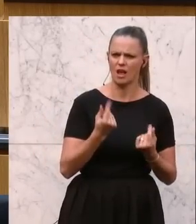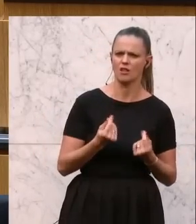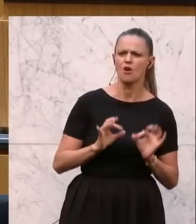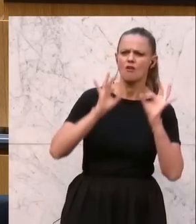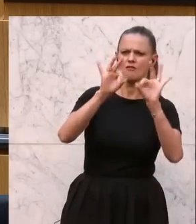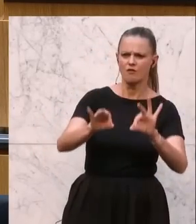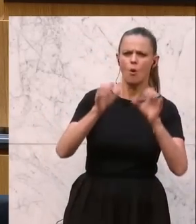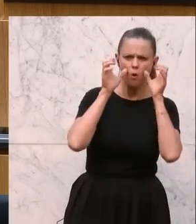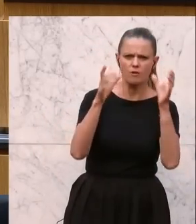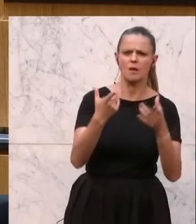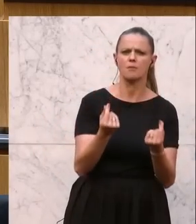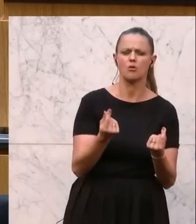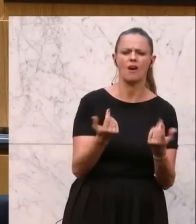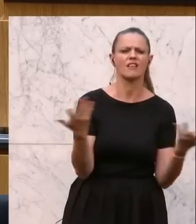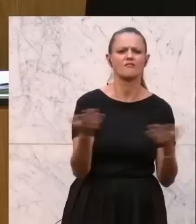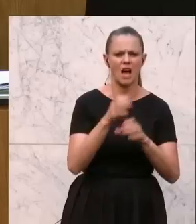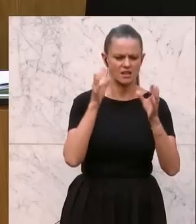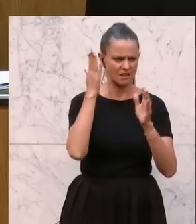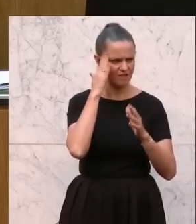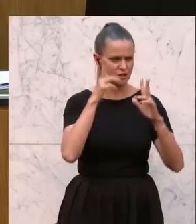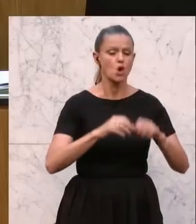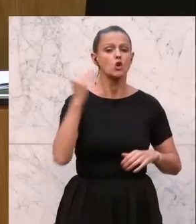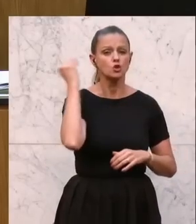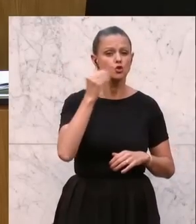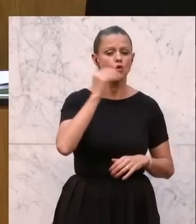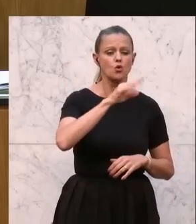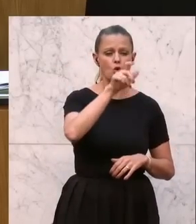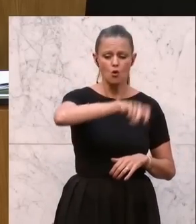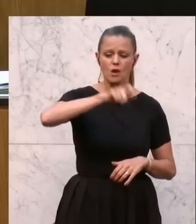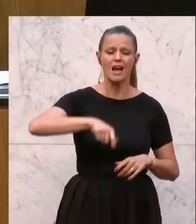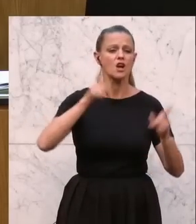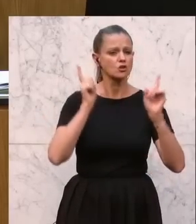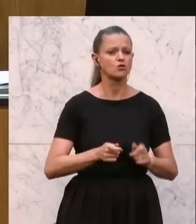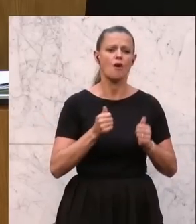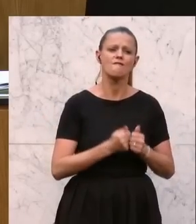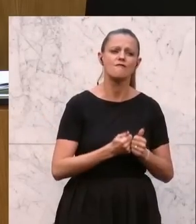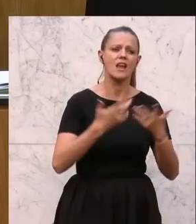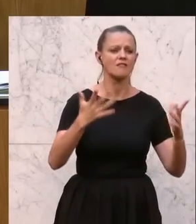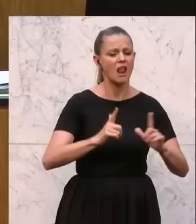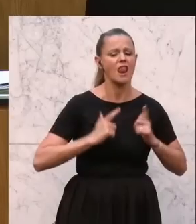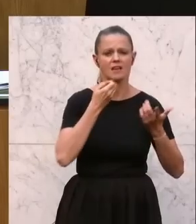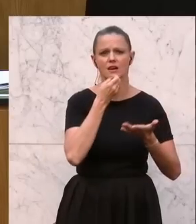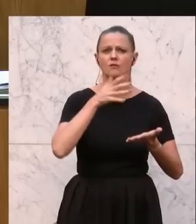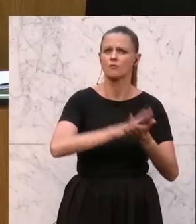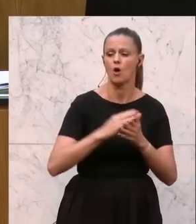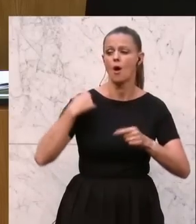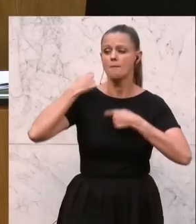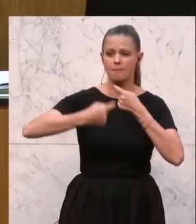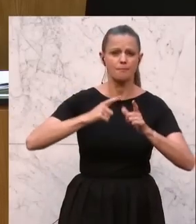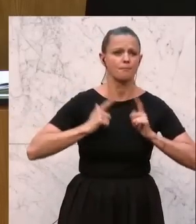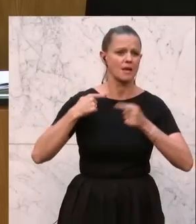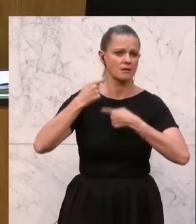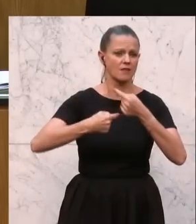ÖVP Wissenschaft? Schülerinnen sollen vielfältige Lebensentwürfe und Biografien